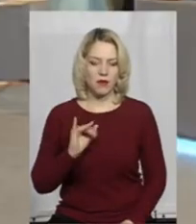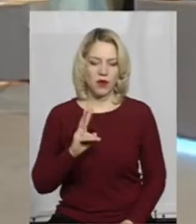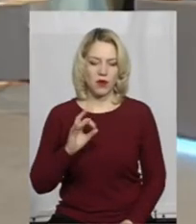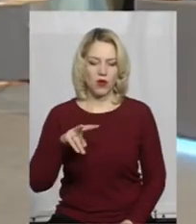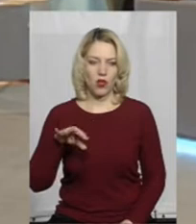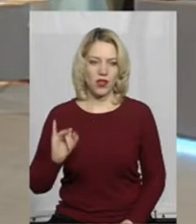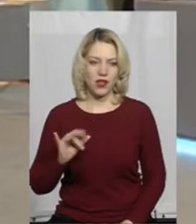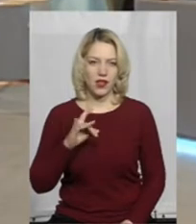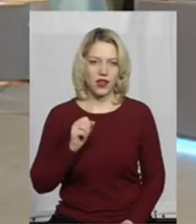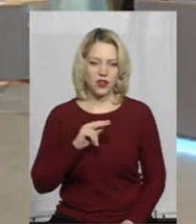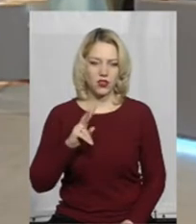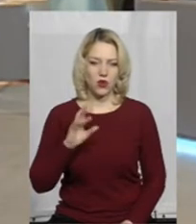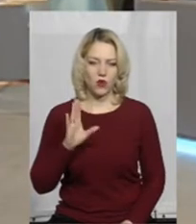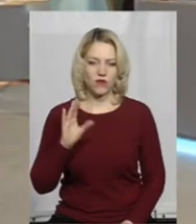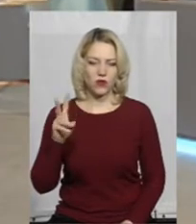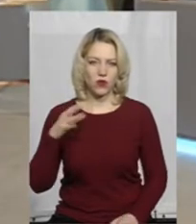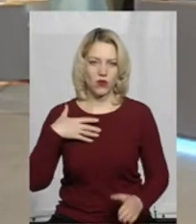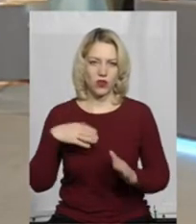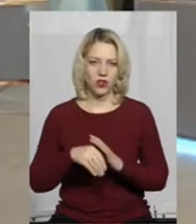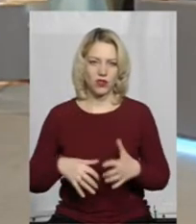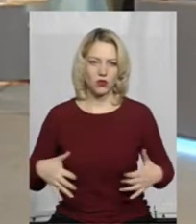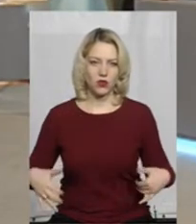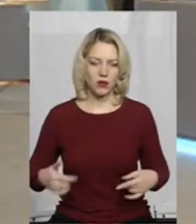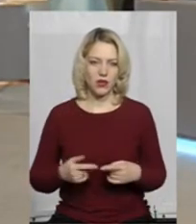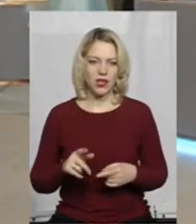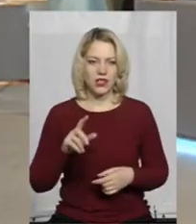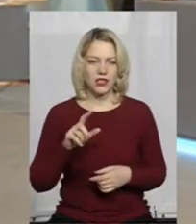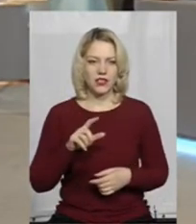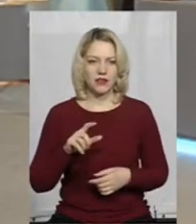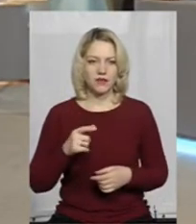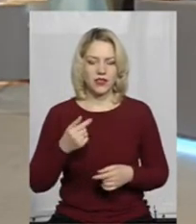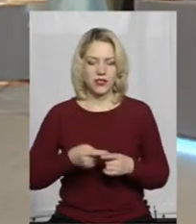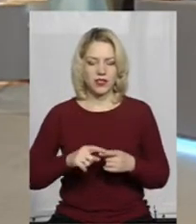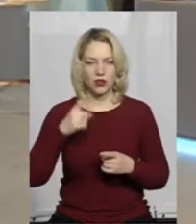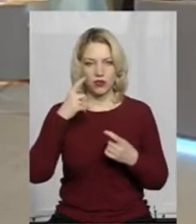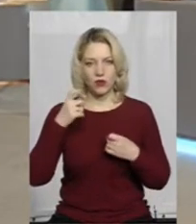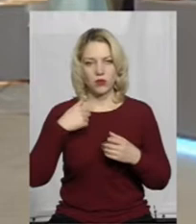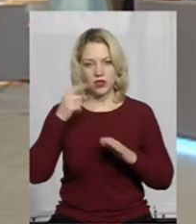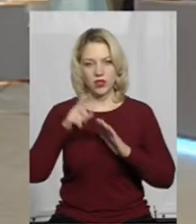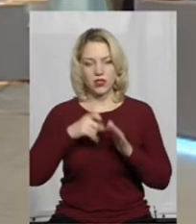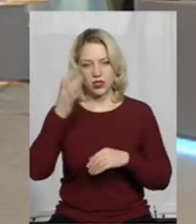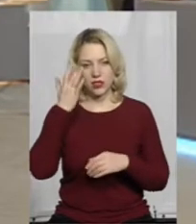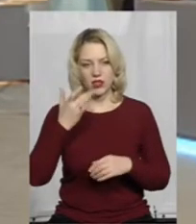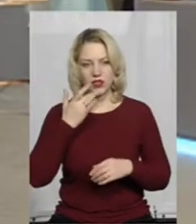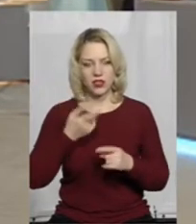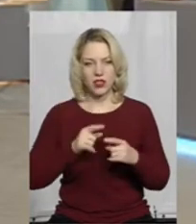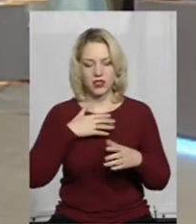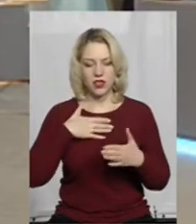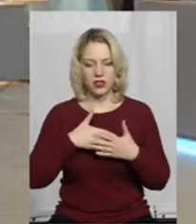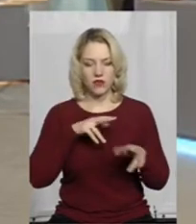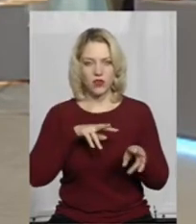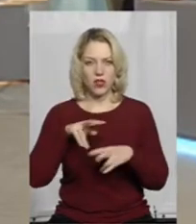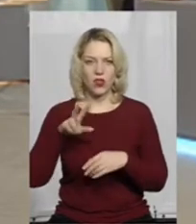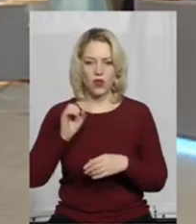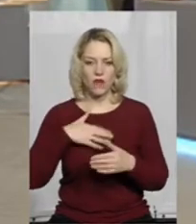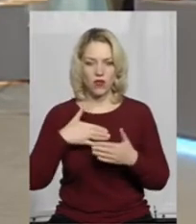Рачковського гине худоба? Про цю інформацію я вже дізналася з літа. Я активно слідкувала, але так,